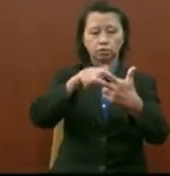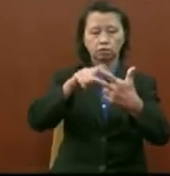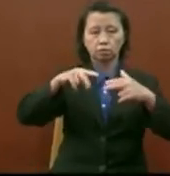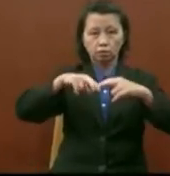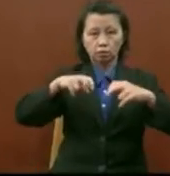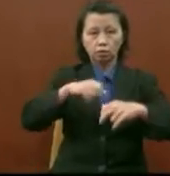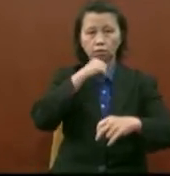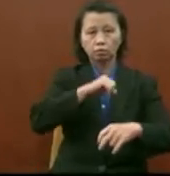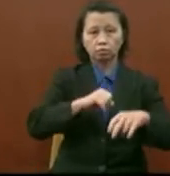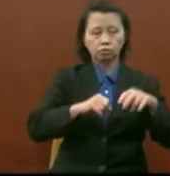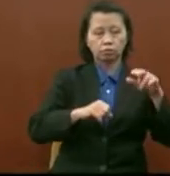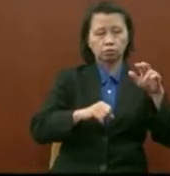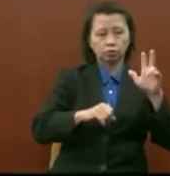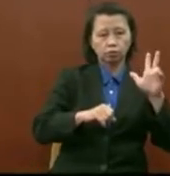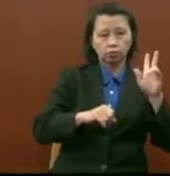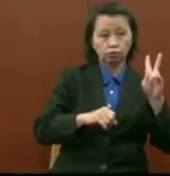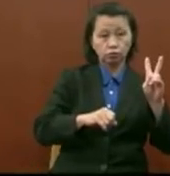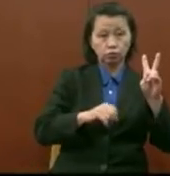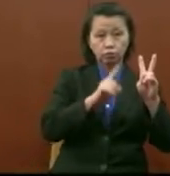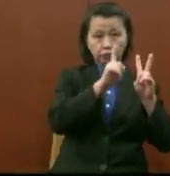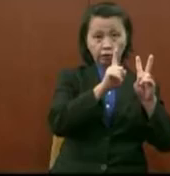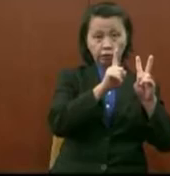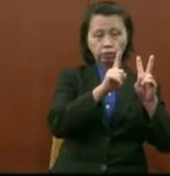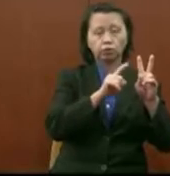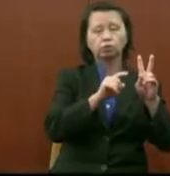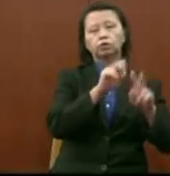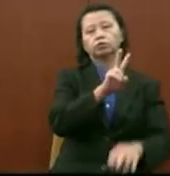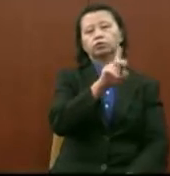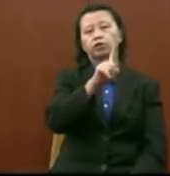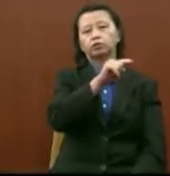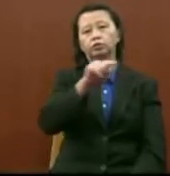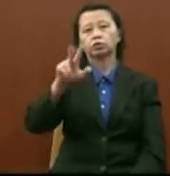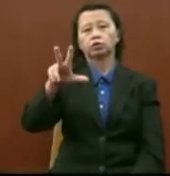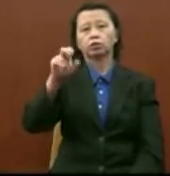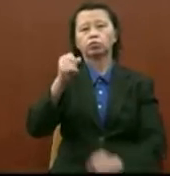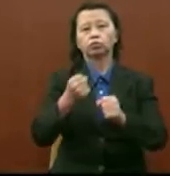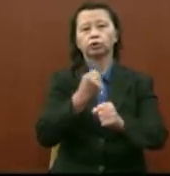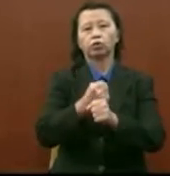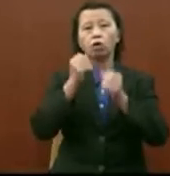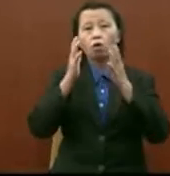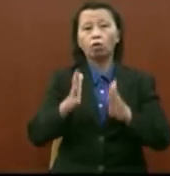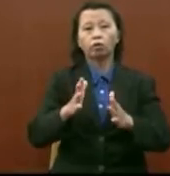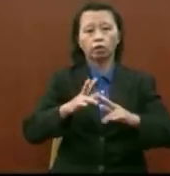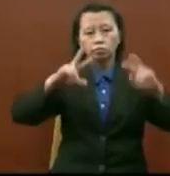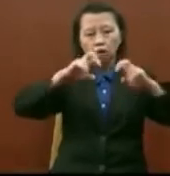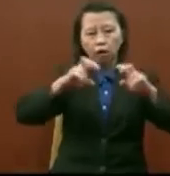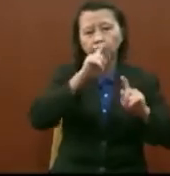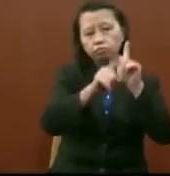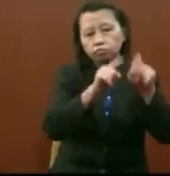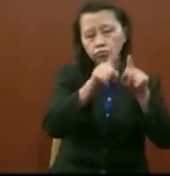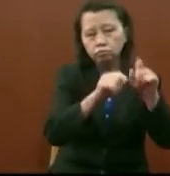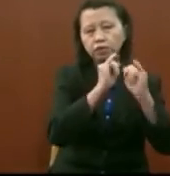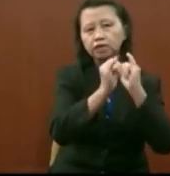21 hingga 30 tahun 21 hingga 30 tahun ini range umur kita jadi